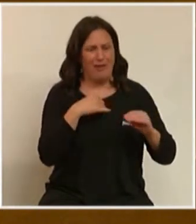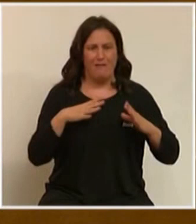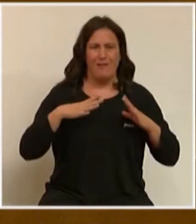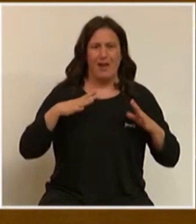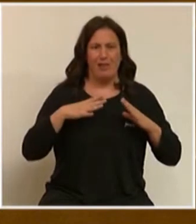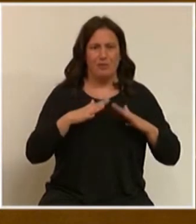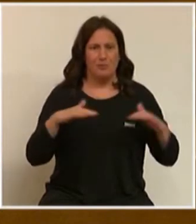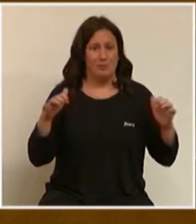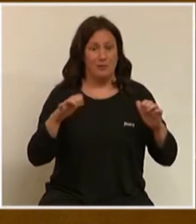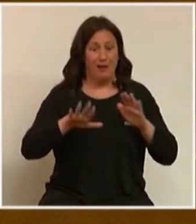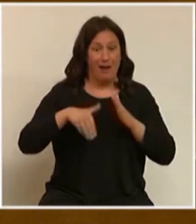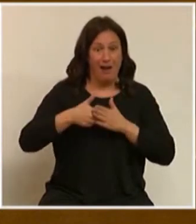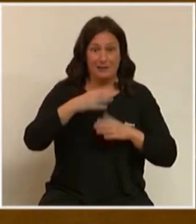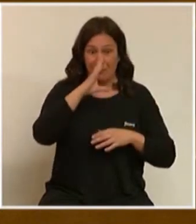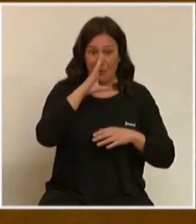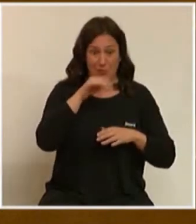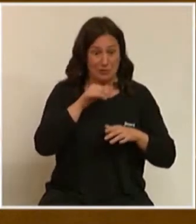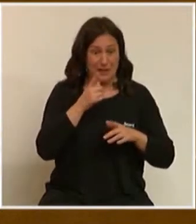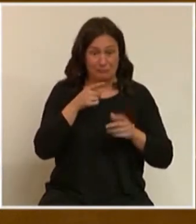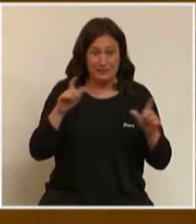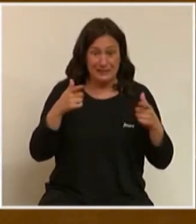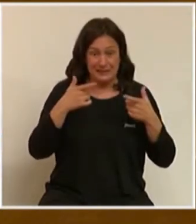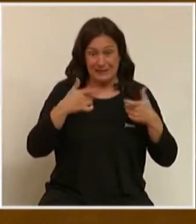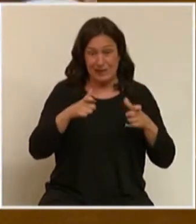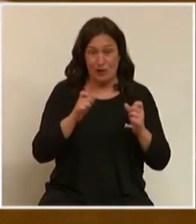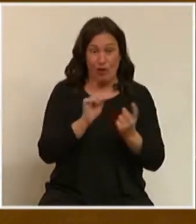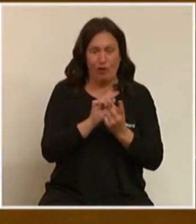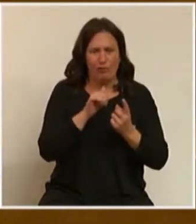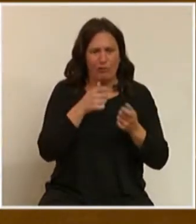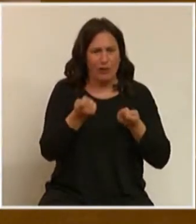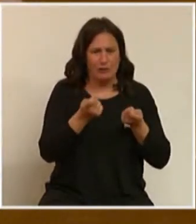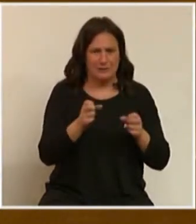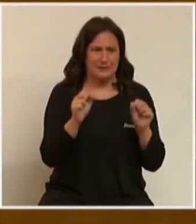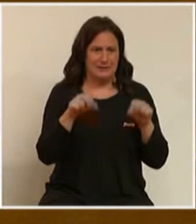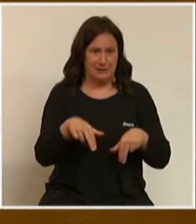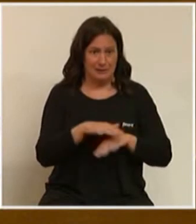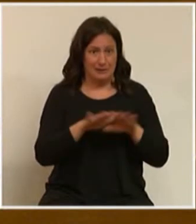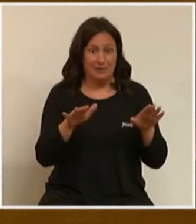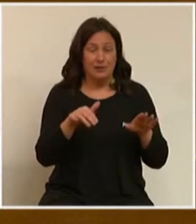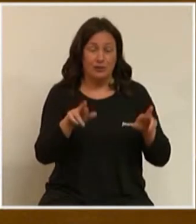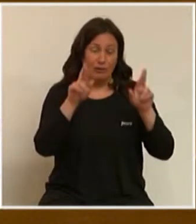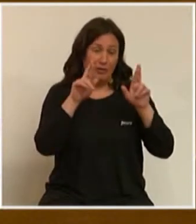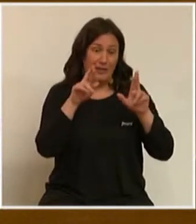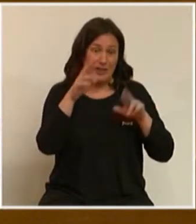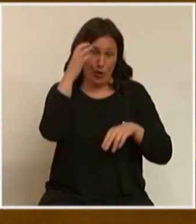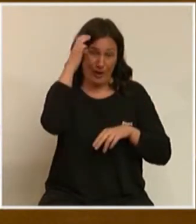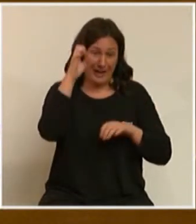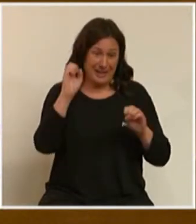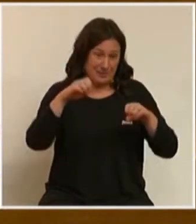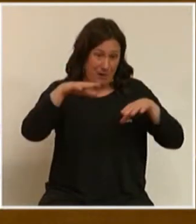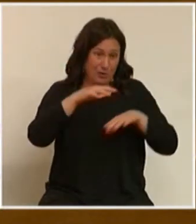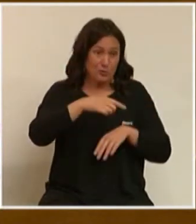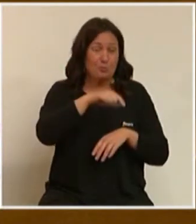febrer ja res, cap sessió de control. Així que només puc desitjar-li que els reixos per a vostè vinguin carregats.